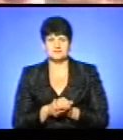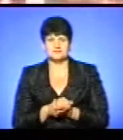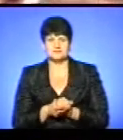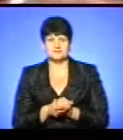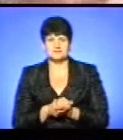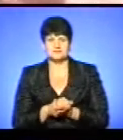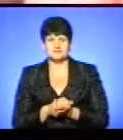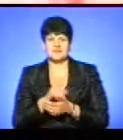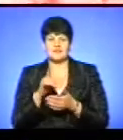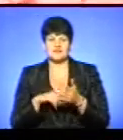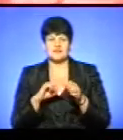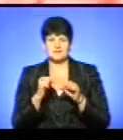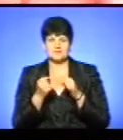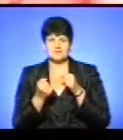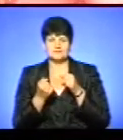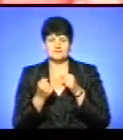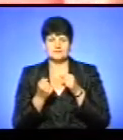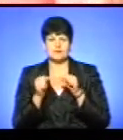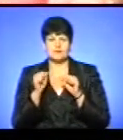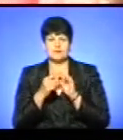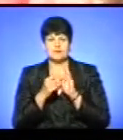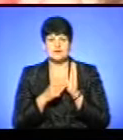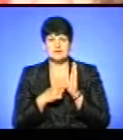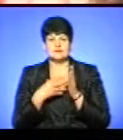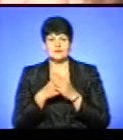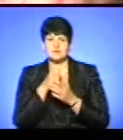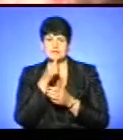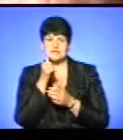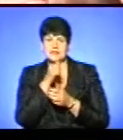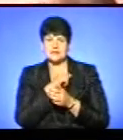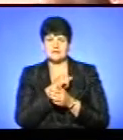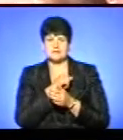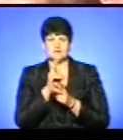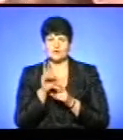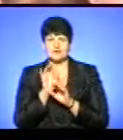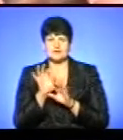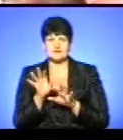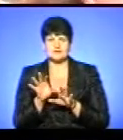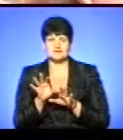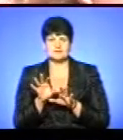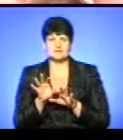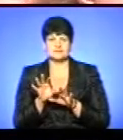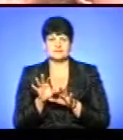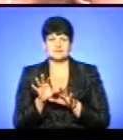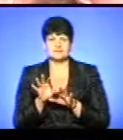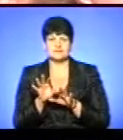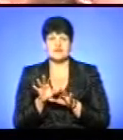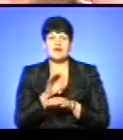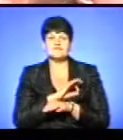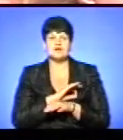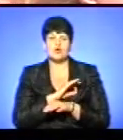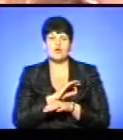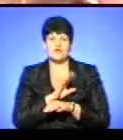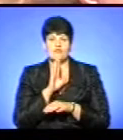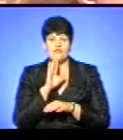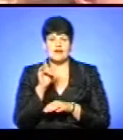Вірні друзі, можна поділитися своїми секретами. Ніхто не розкаже. А вихователі у